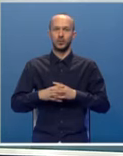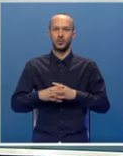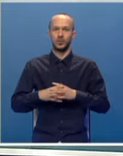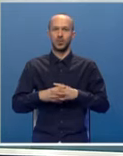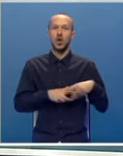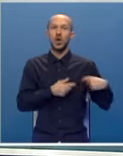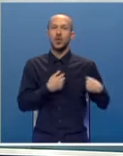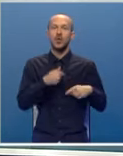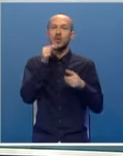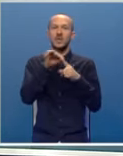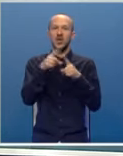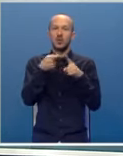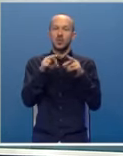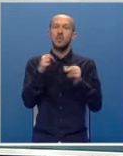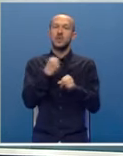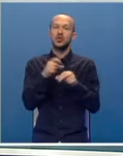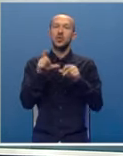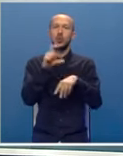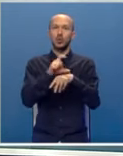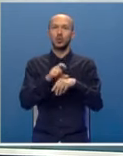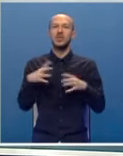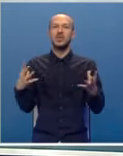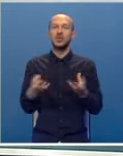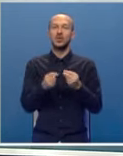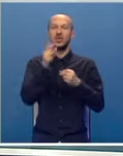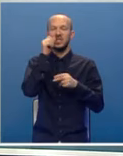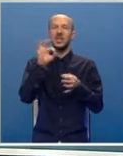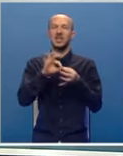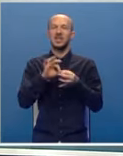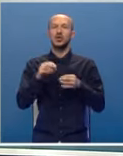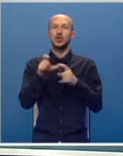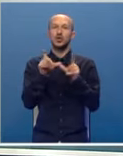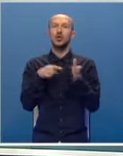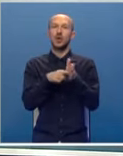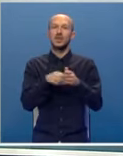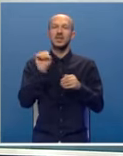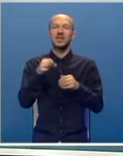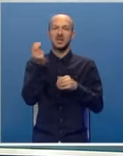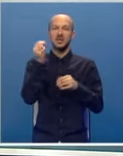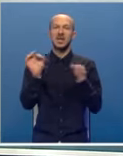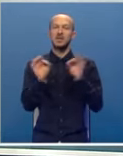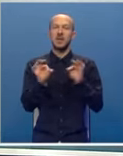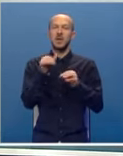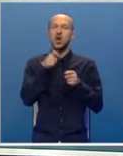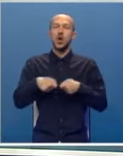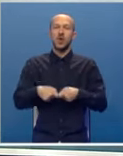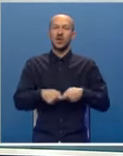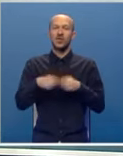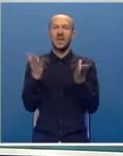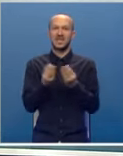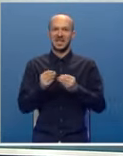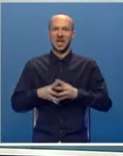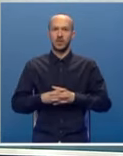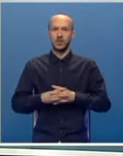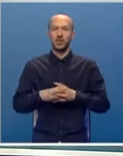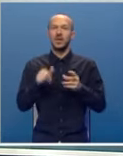Humanom i patriotskom misijom u Turskoj, spasioci civilne zaštite su dokazali da je Srpska spremna i organizowana zajednica